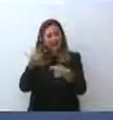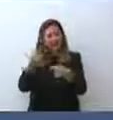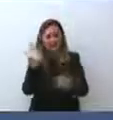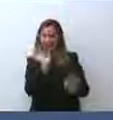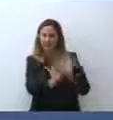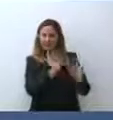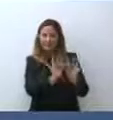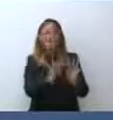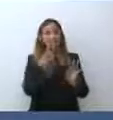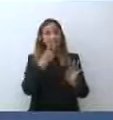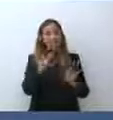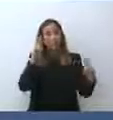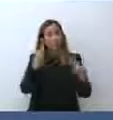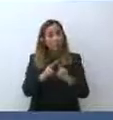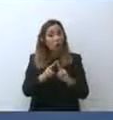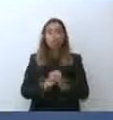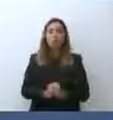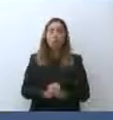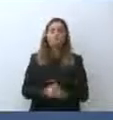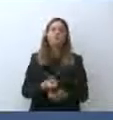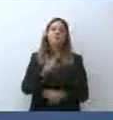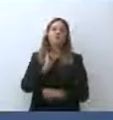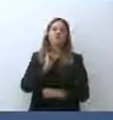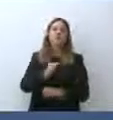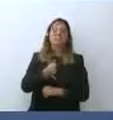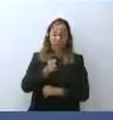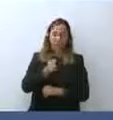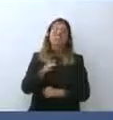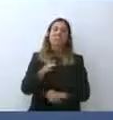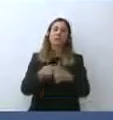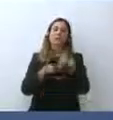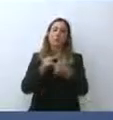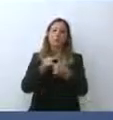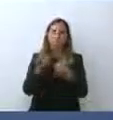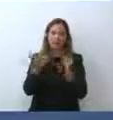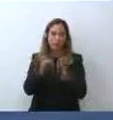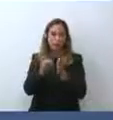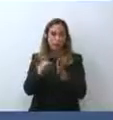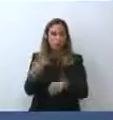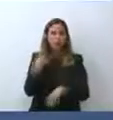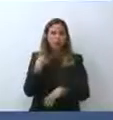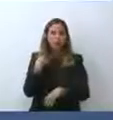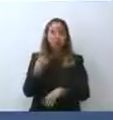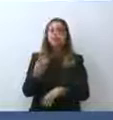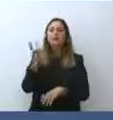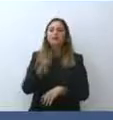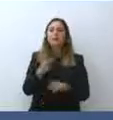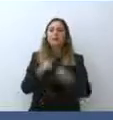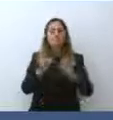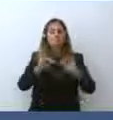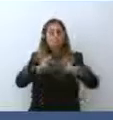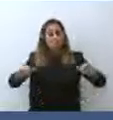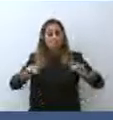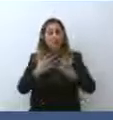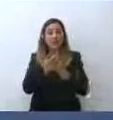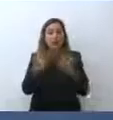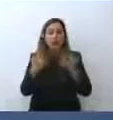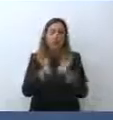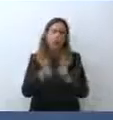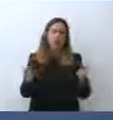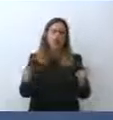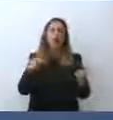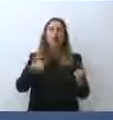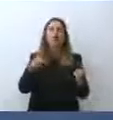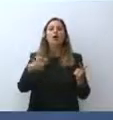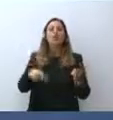Sì, guardi, sul primo punto non è una distinzione così netta. Questo governo sta in piedi perché il Parlamento